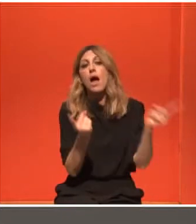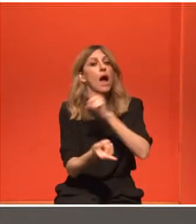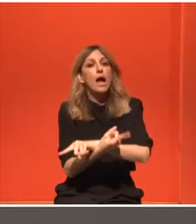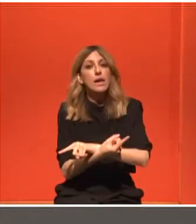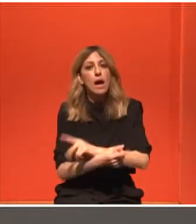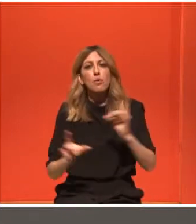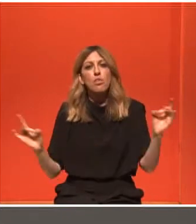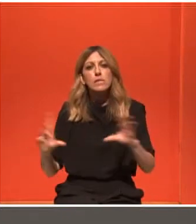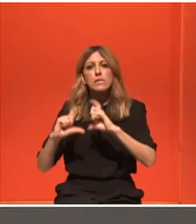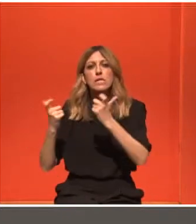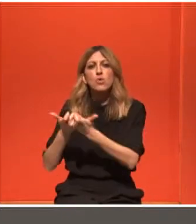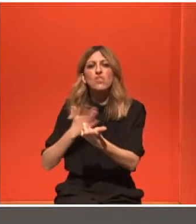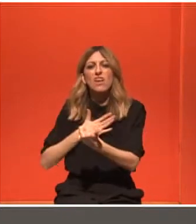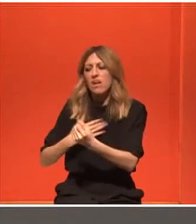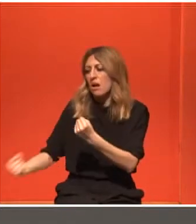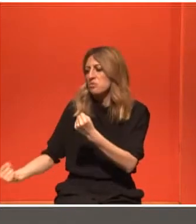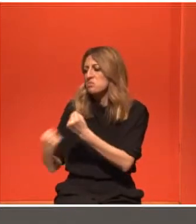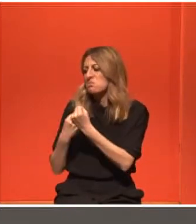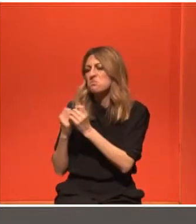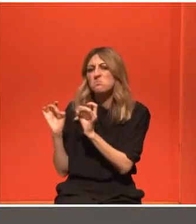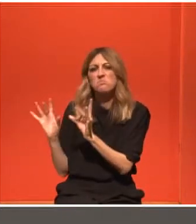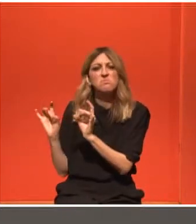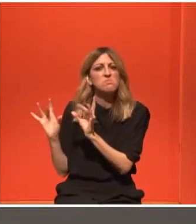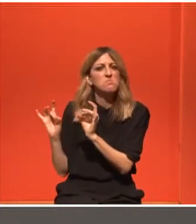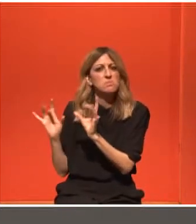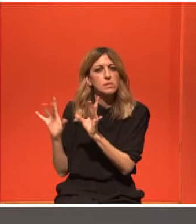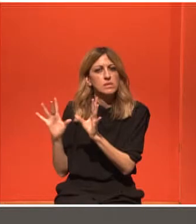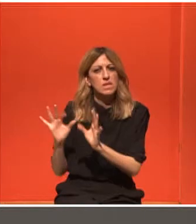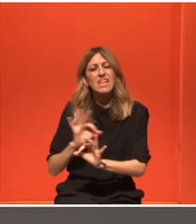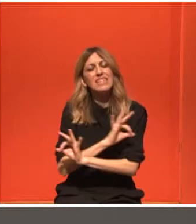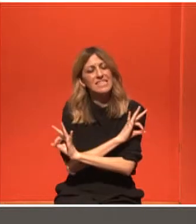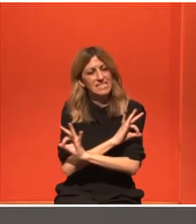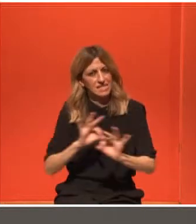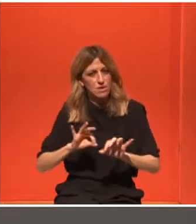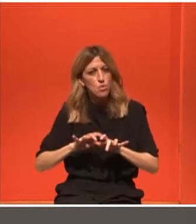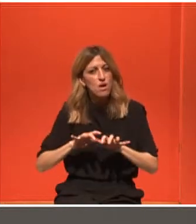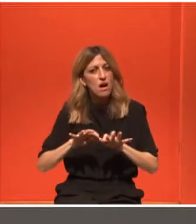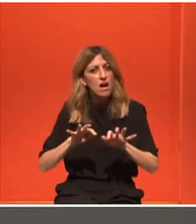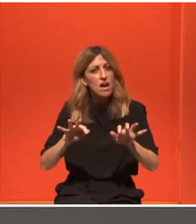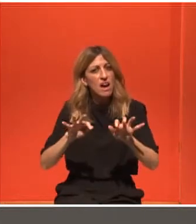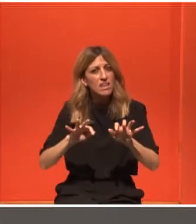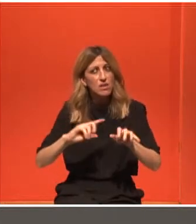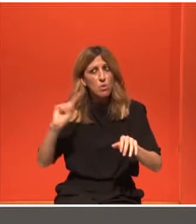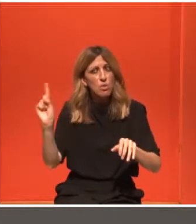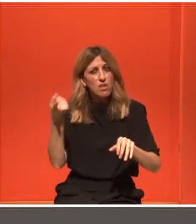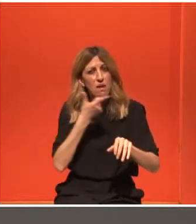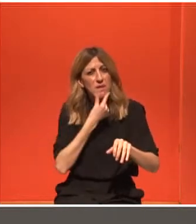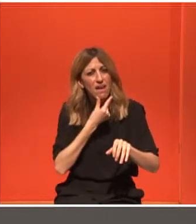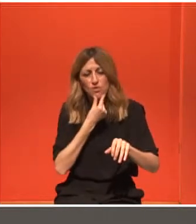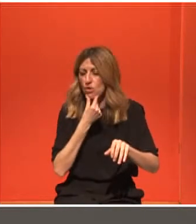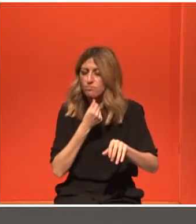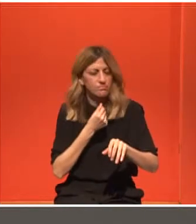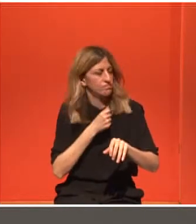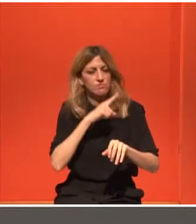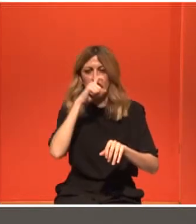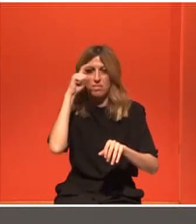υποστηρικτικό περιβάλλον, έχει δυσμενέστερες πιθανότητες για θεραπεία. Δεν